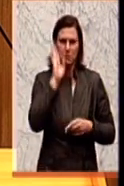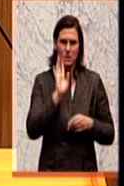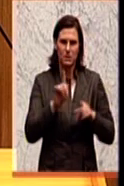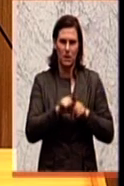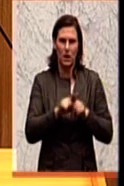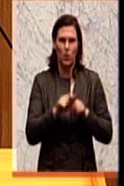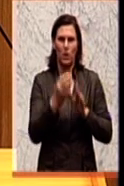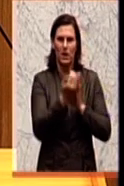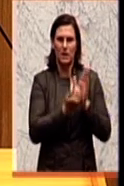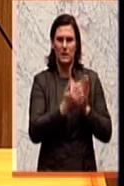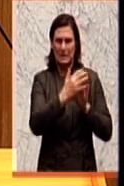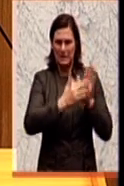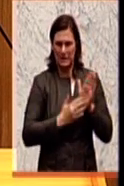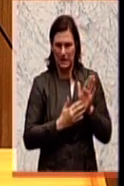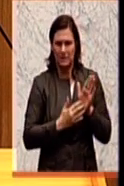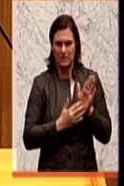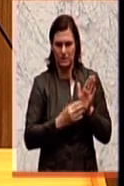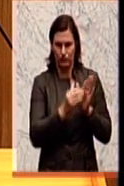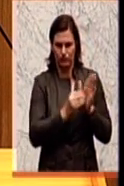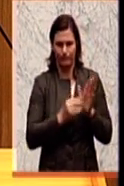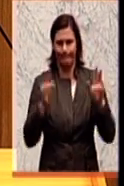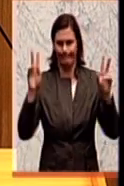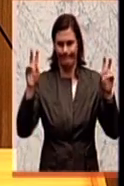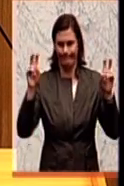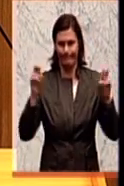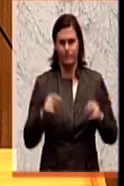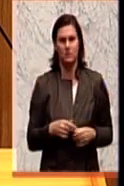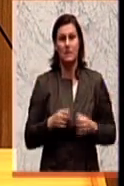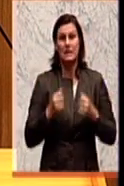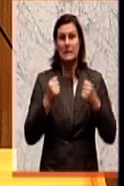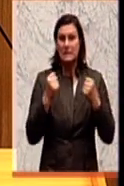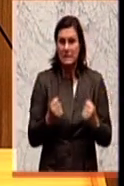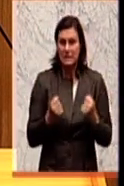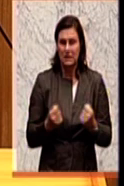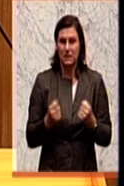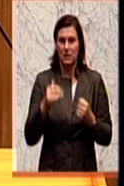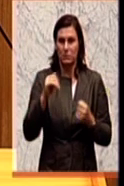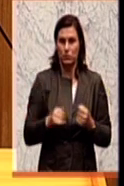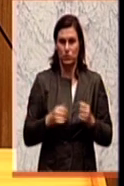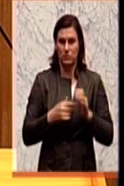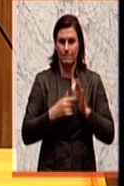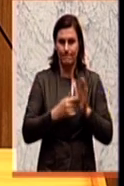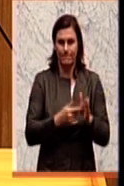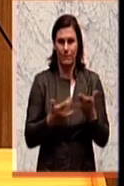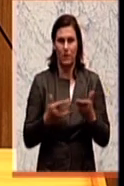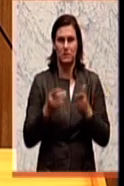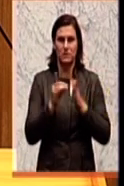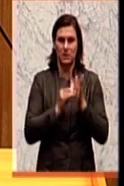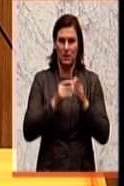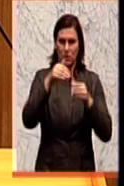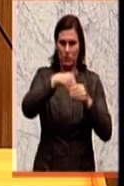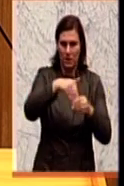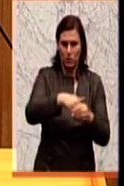Gesetzestext eingehen. Ich zitiere, es ist sicherzustellen, dass die mit der Vorratsdatenspeicherung verbundenen